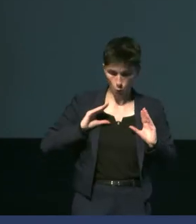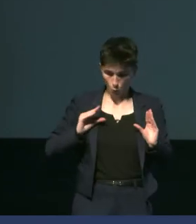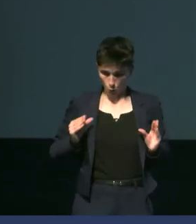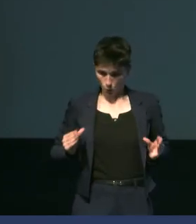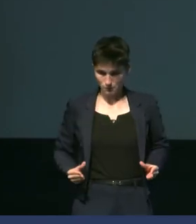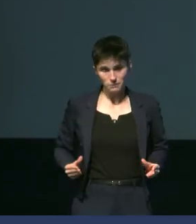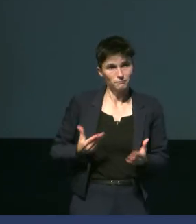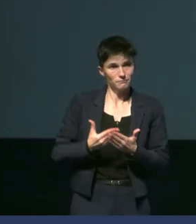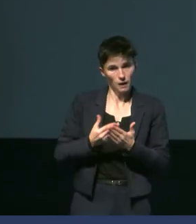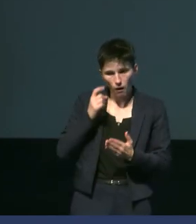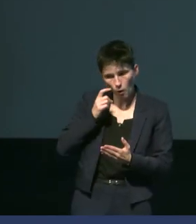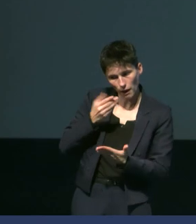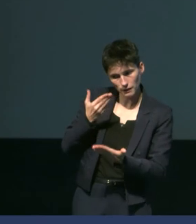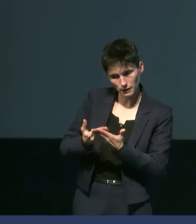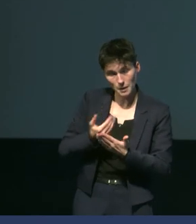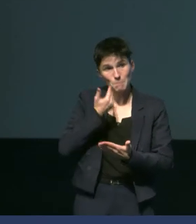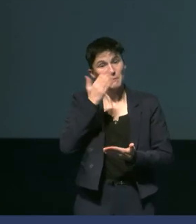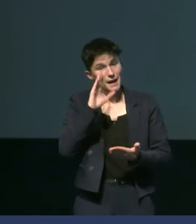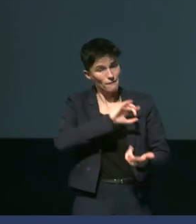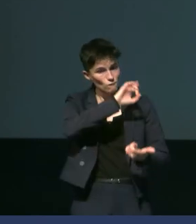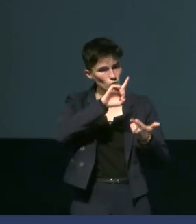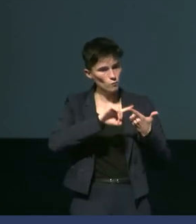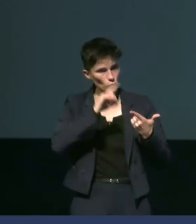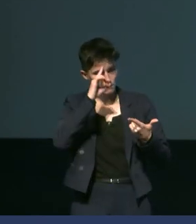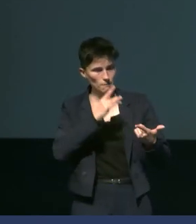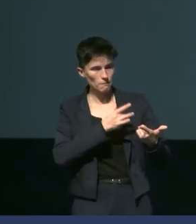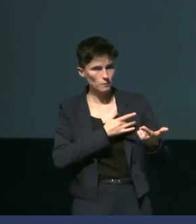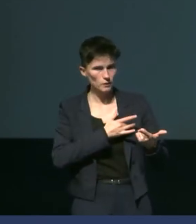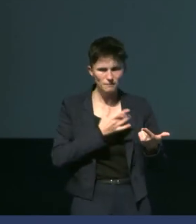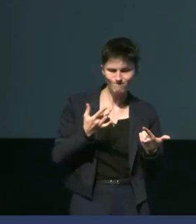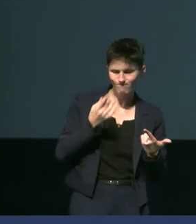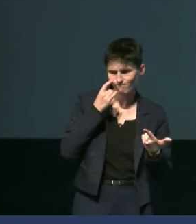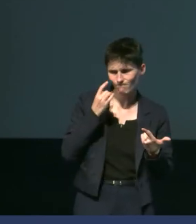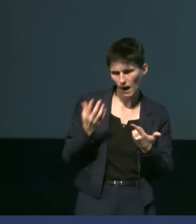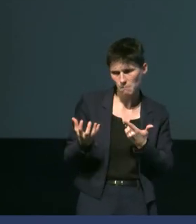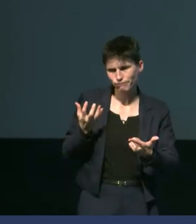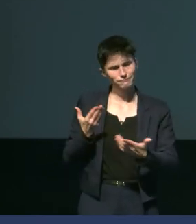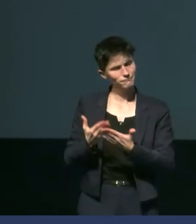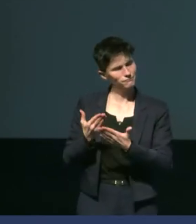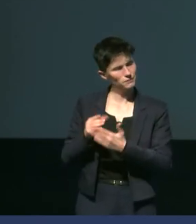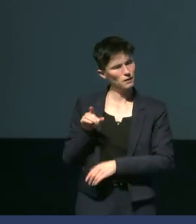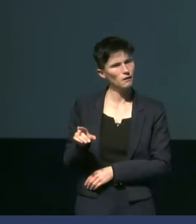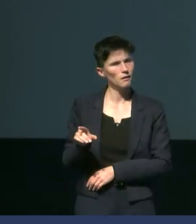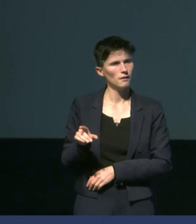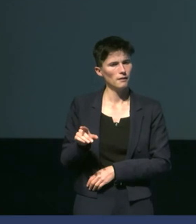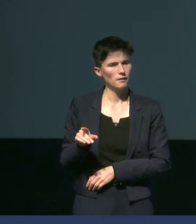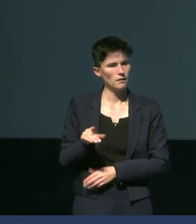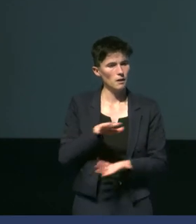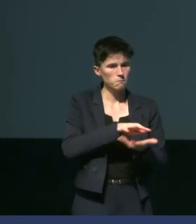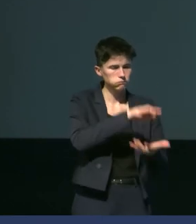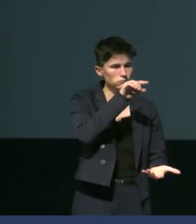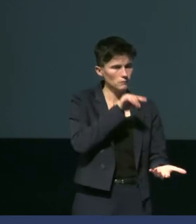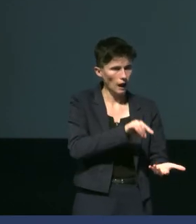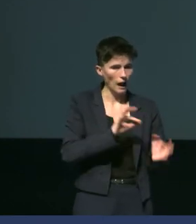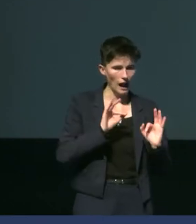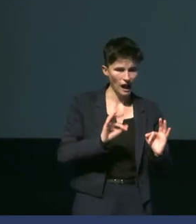où on a une nouvelle hypothèse qui est venue en lumière, c'est qu'en fait, les individus, par rapport aux